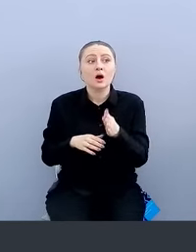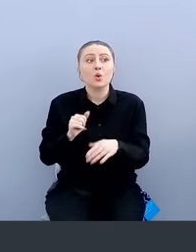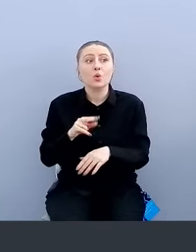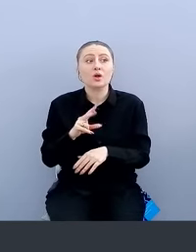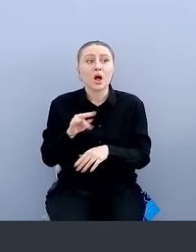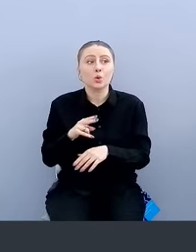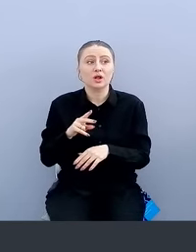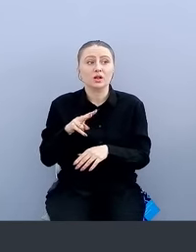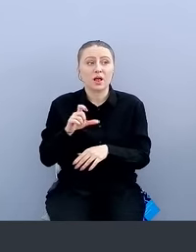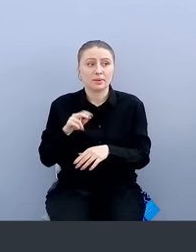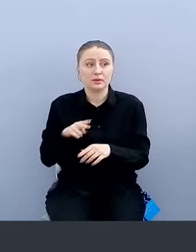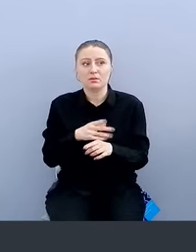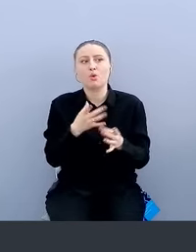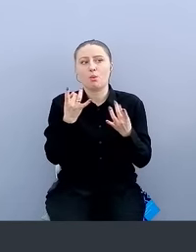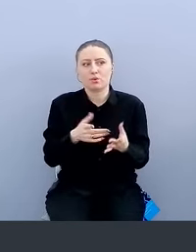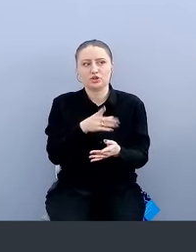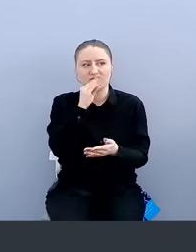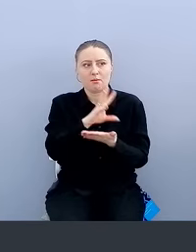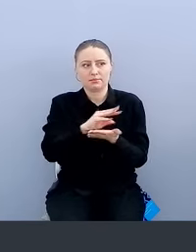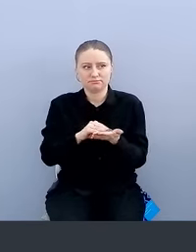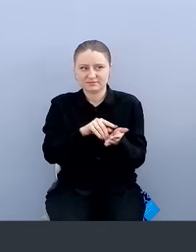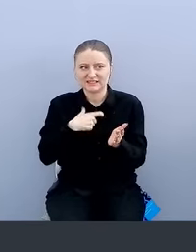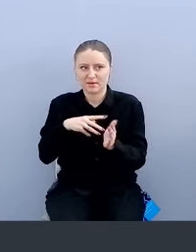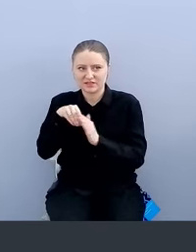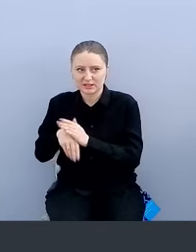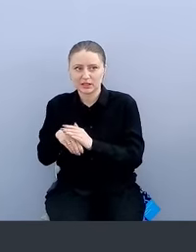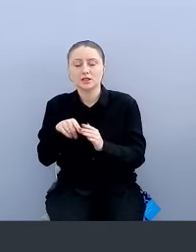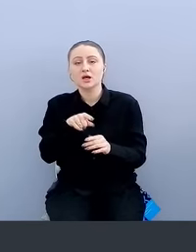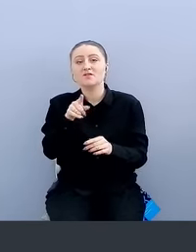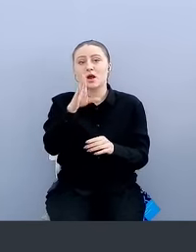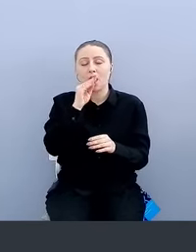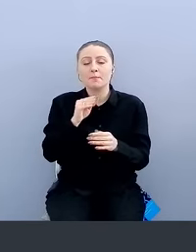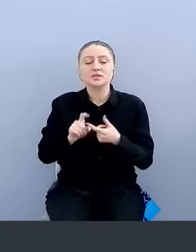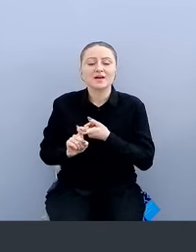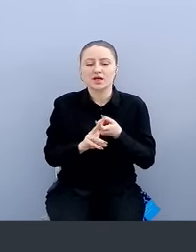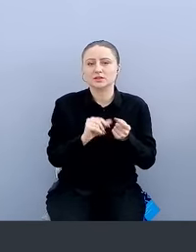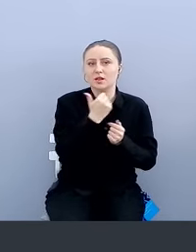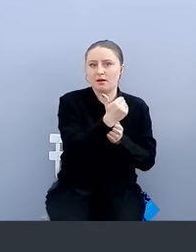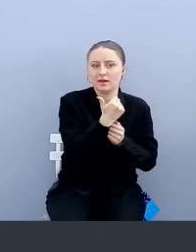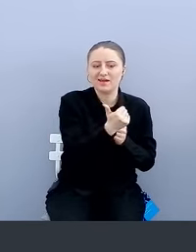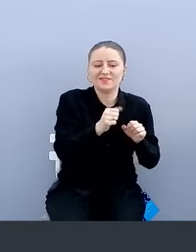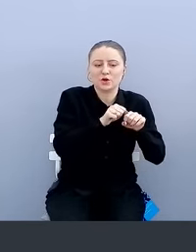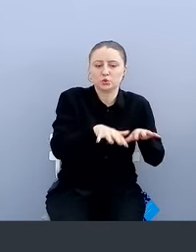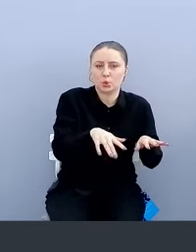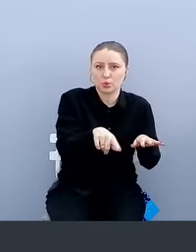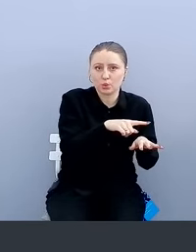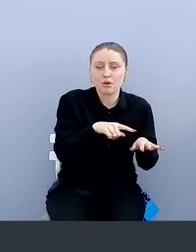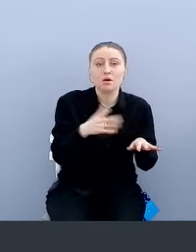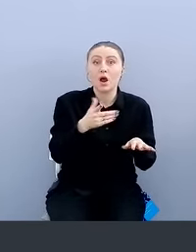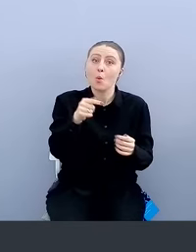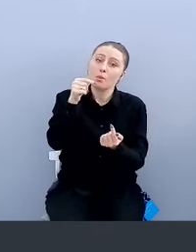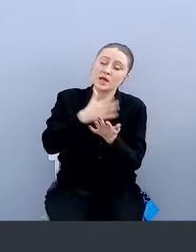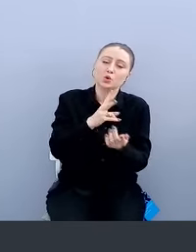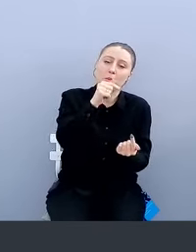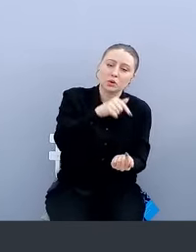можно быстро внедрить. Если вы используете их готовое решение, как я уже сказал, вы будете завязаны на них и на их инфраструктуру. Кому-то это подходит,